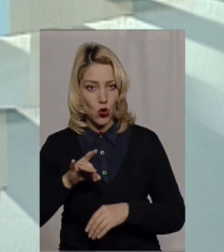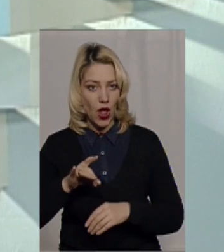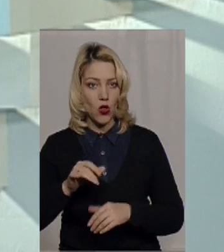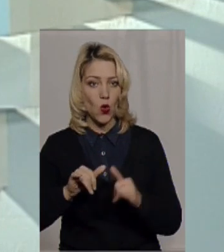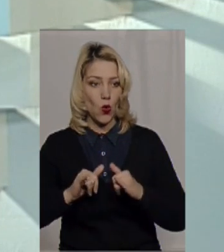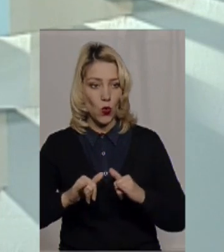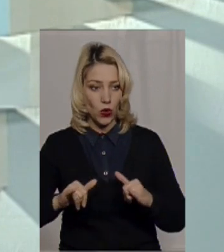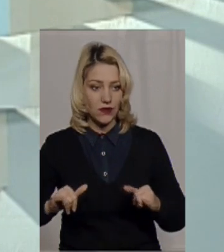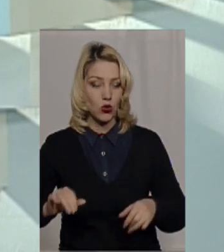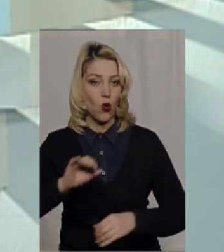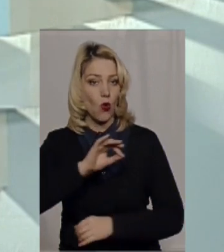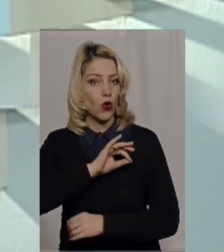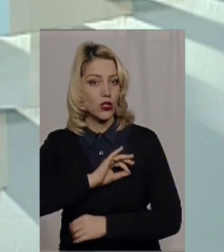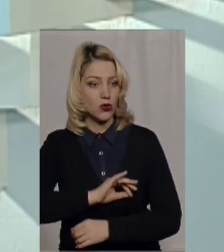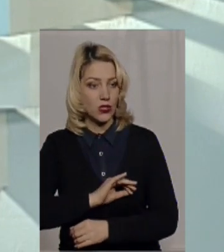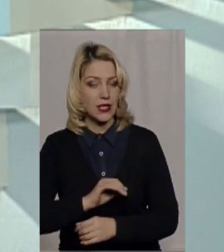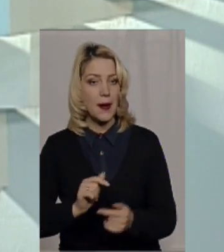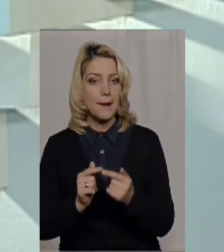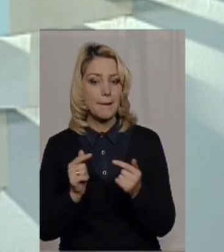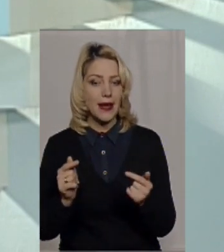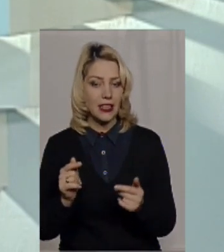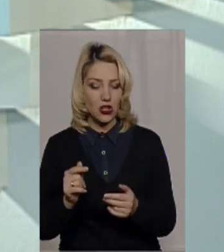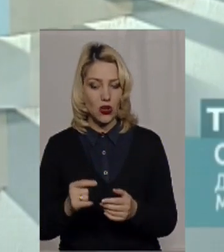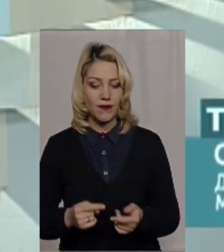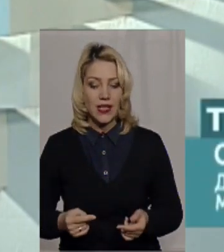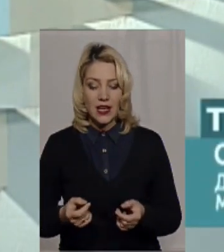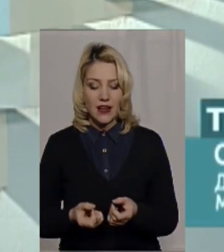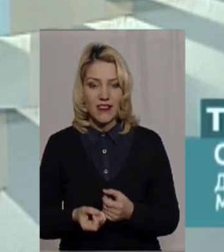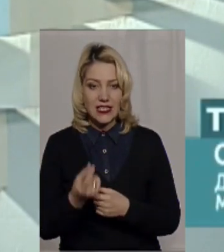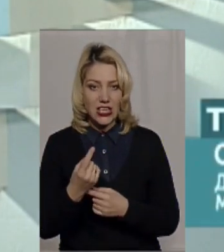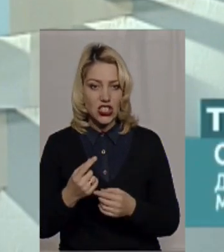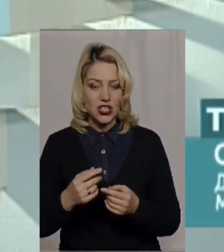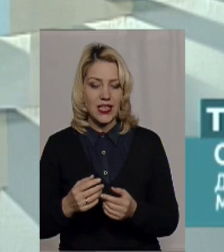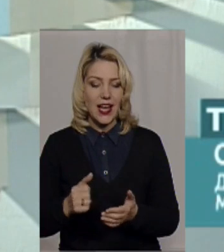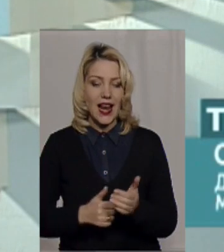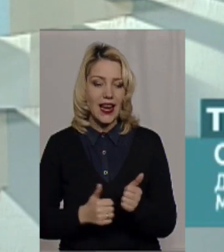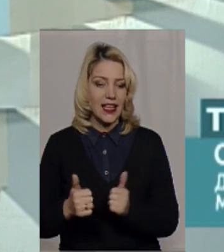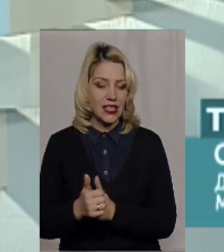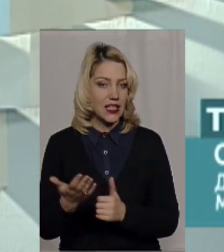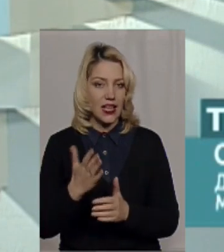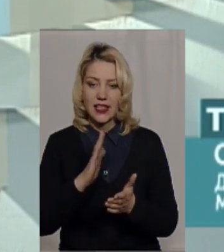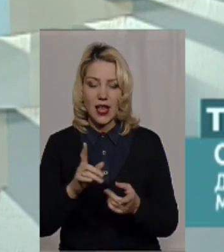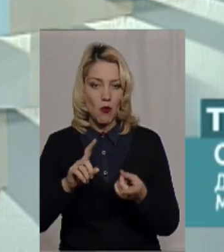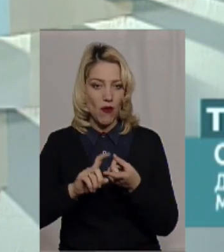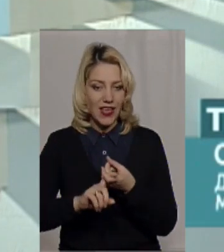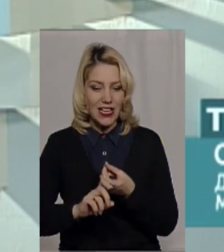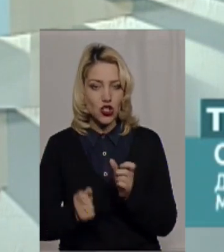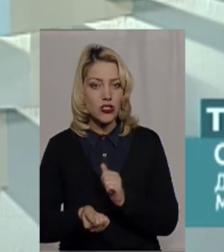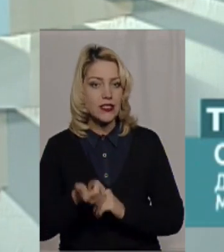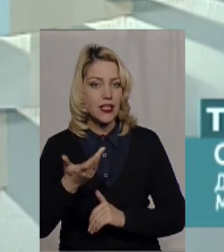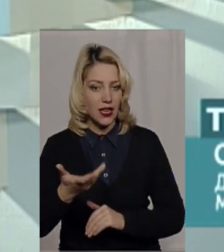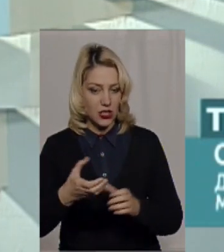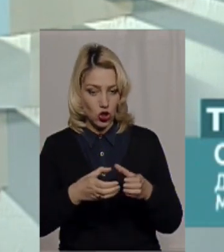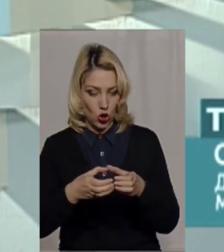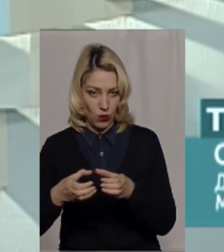користується методом визначення лідерства, який не пов'язаний з кількістю громад. Тому що ми чудово